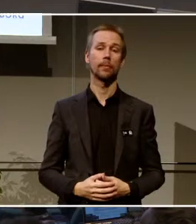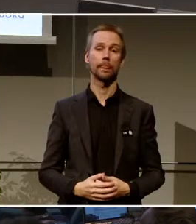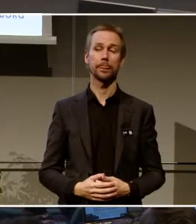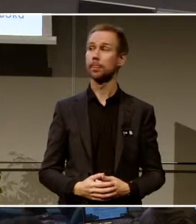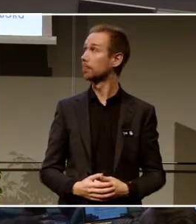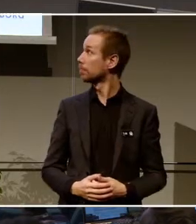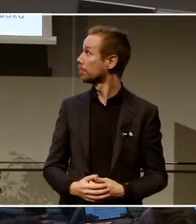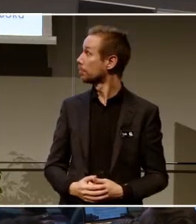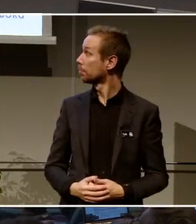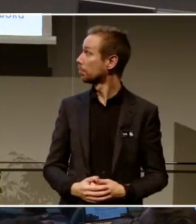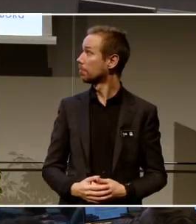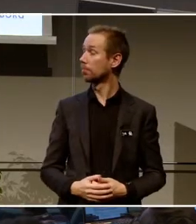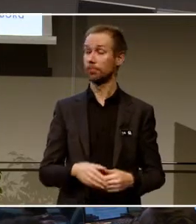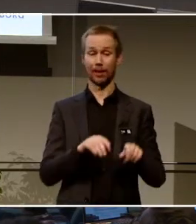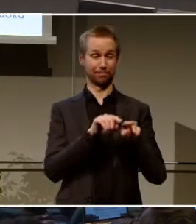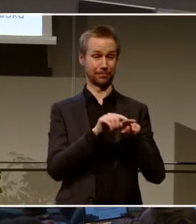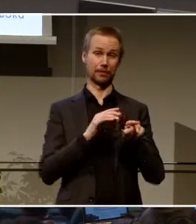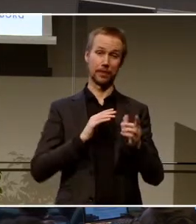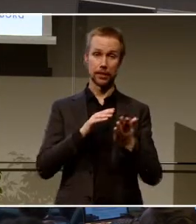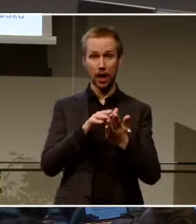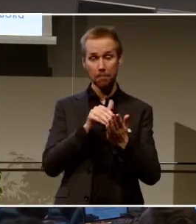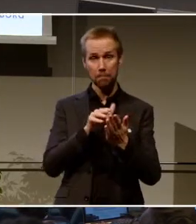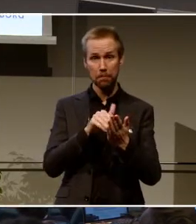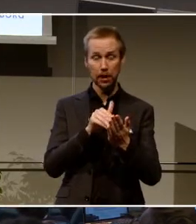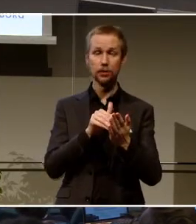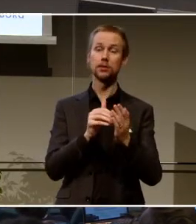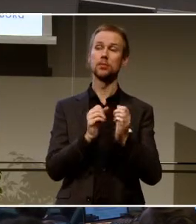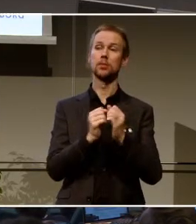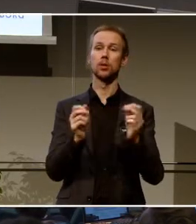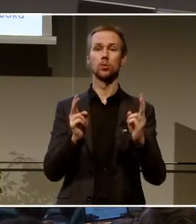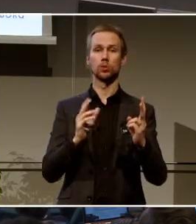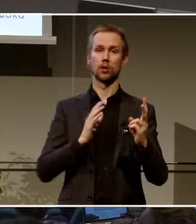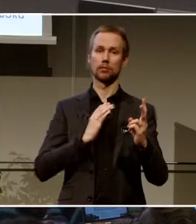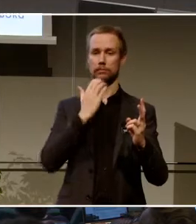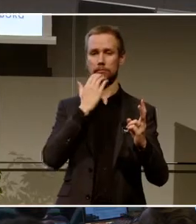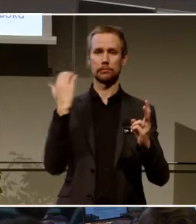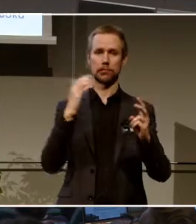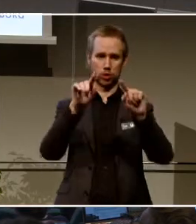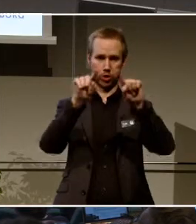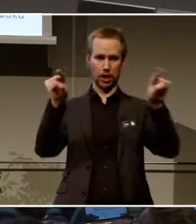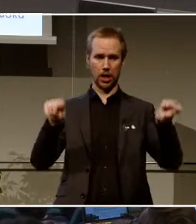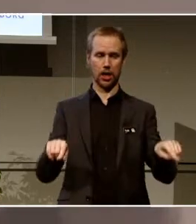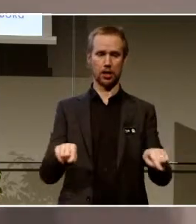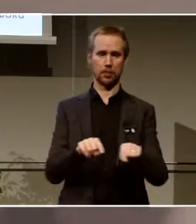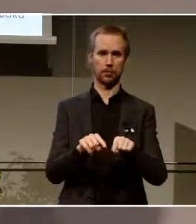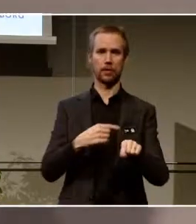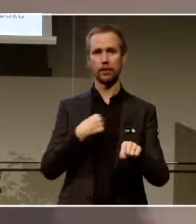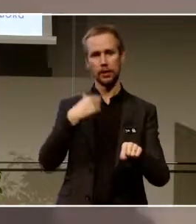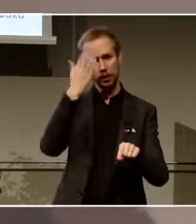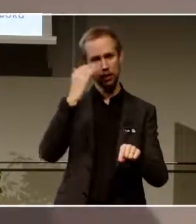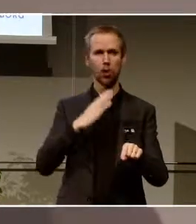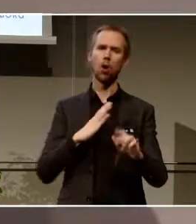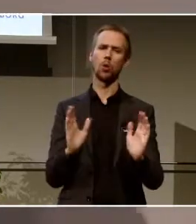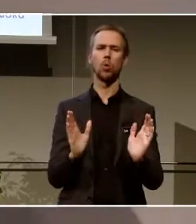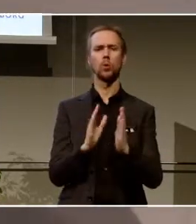till exempel iPads. Men vi har också en stor skärm här. Så att vi kan jobba med mikroföreläsningar om vi